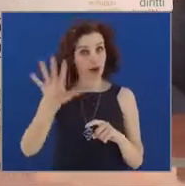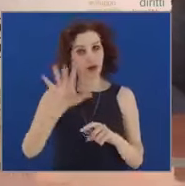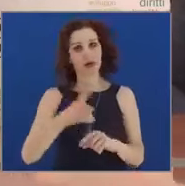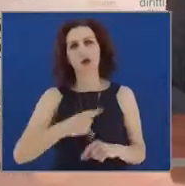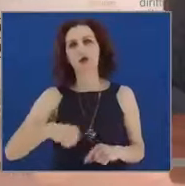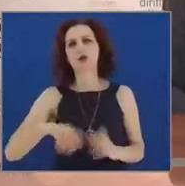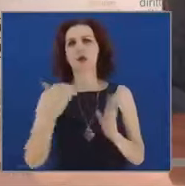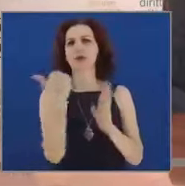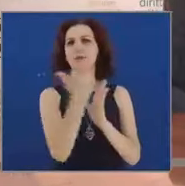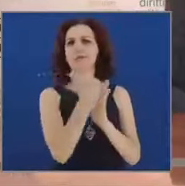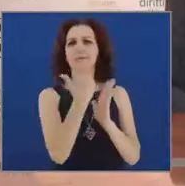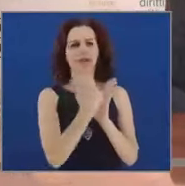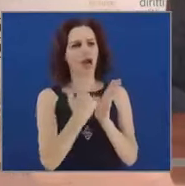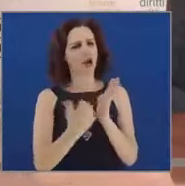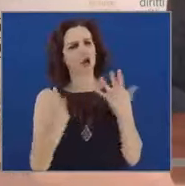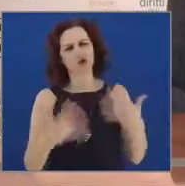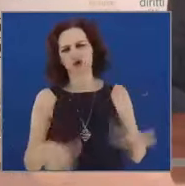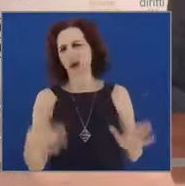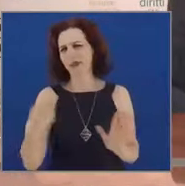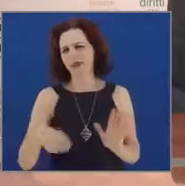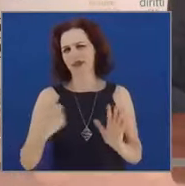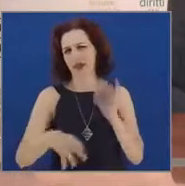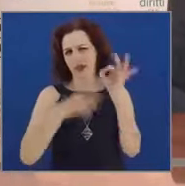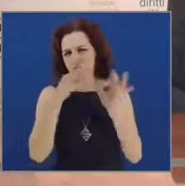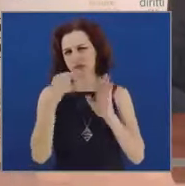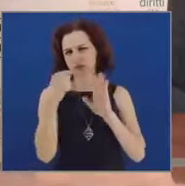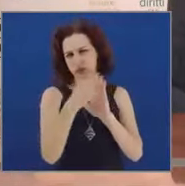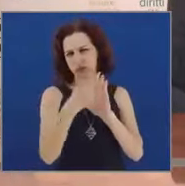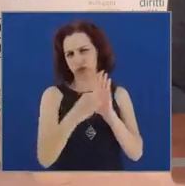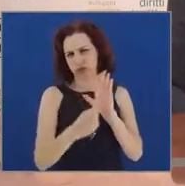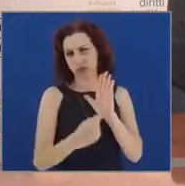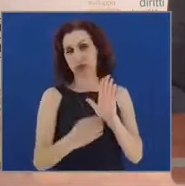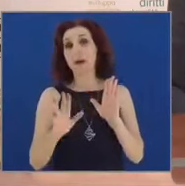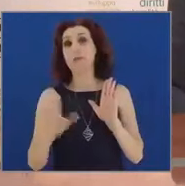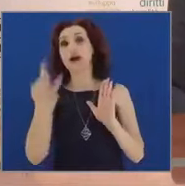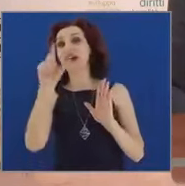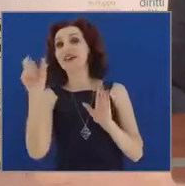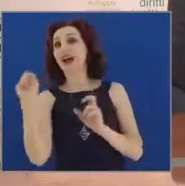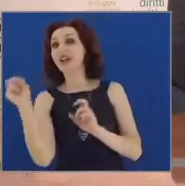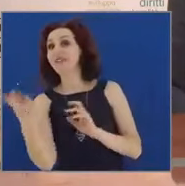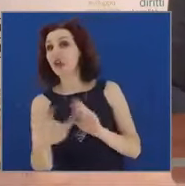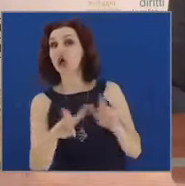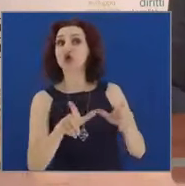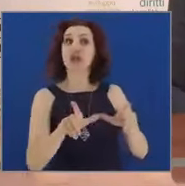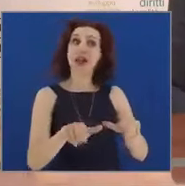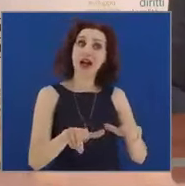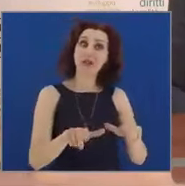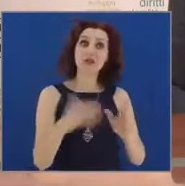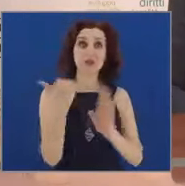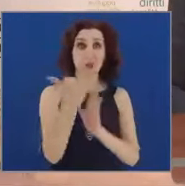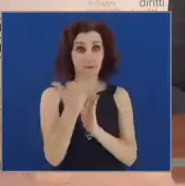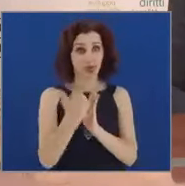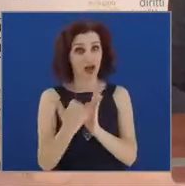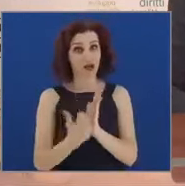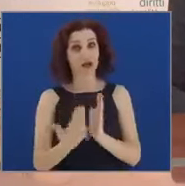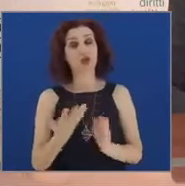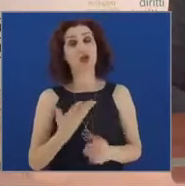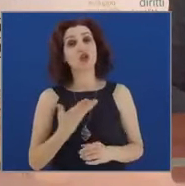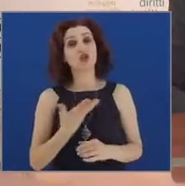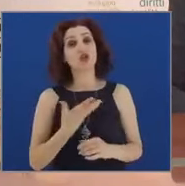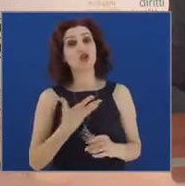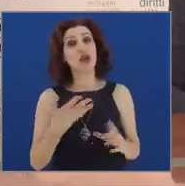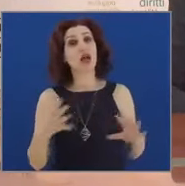opere già elencate dal Presidente ma nel piano di Italia Veloce e Lazio, nel piano di Italia Veloce e Lazio c'è anche tutto il collegamento